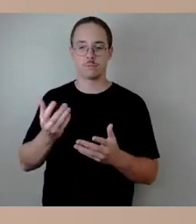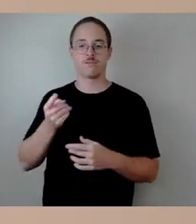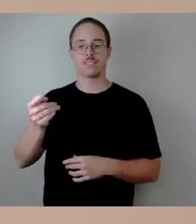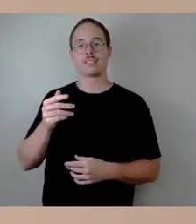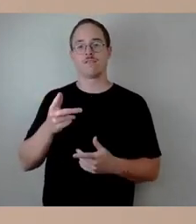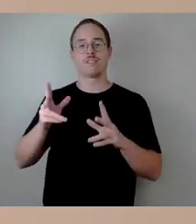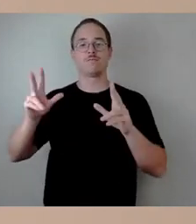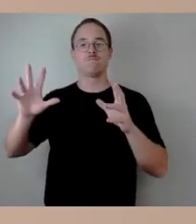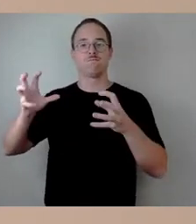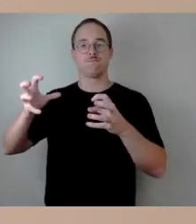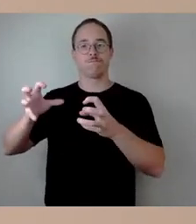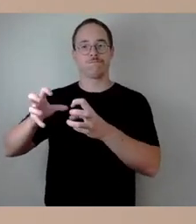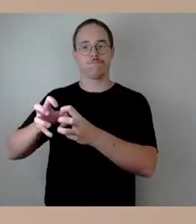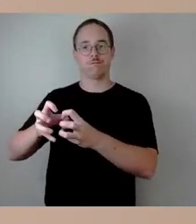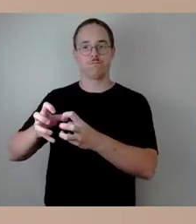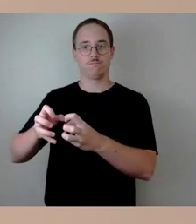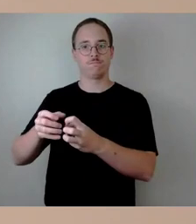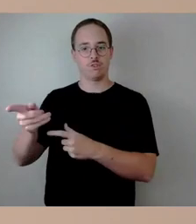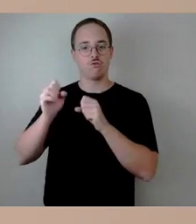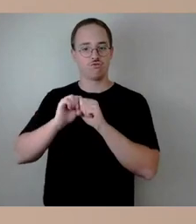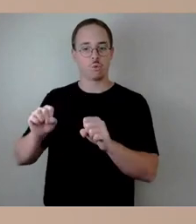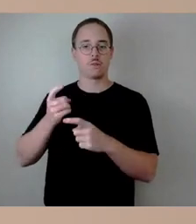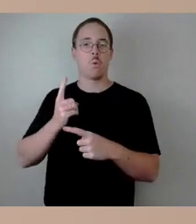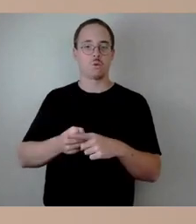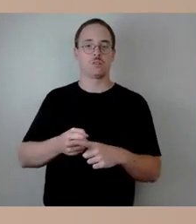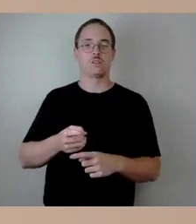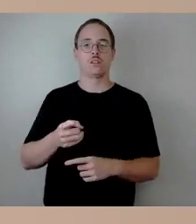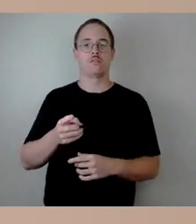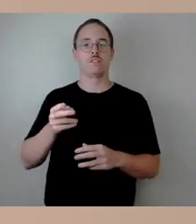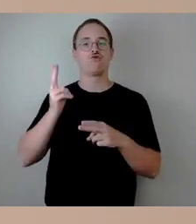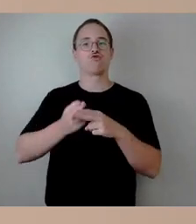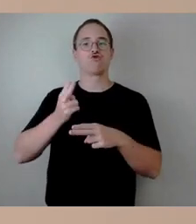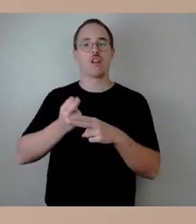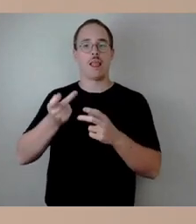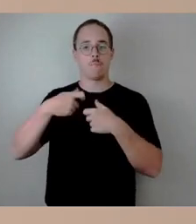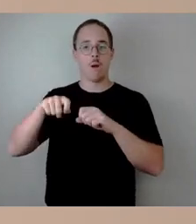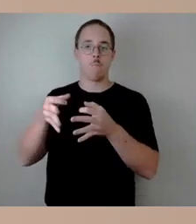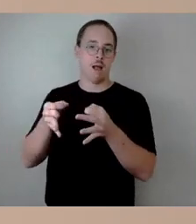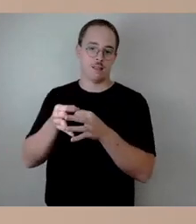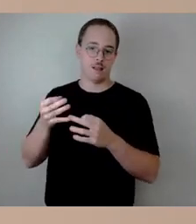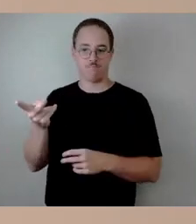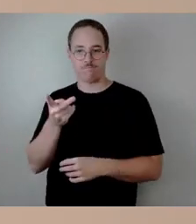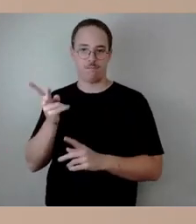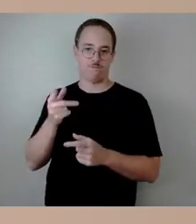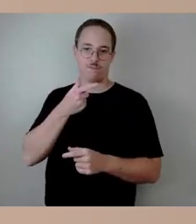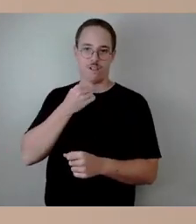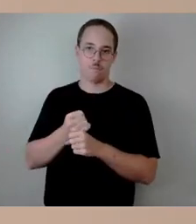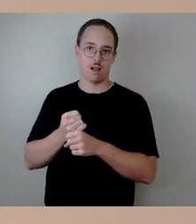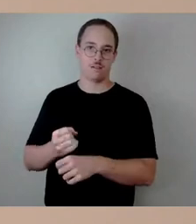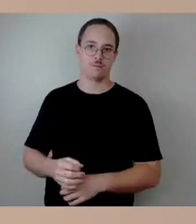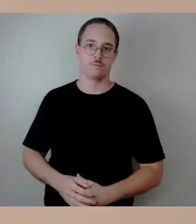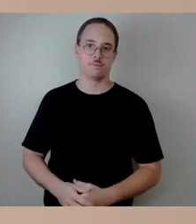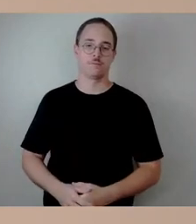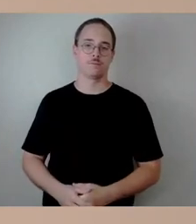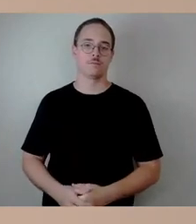Aber auch, das haben wir ja an verschiedenen Stellen im Bauausschuss schon gesagt, das ist ein Thema, was uns dieses Jahrzehnt